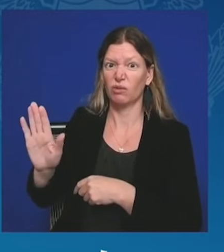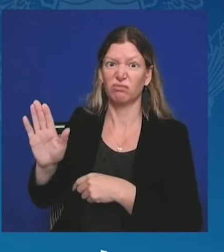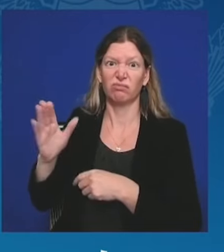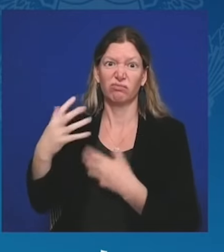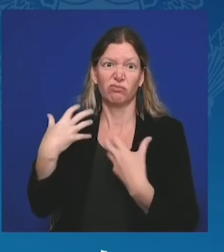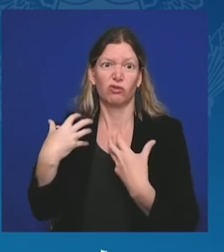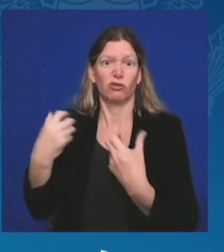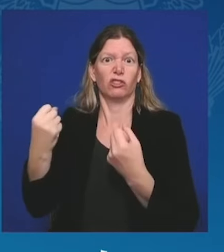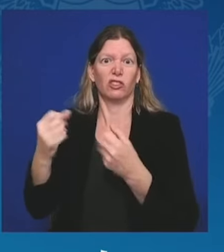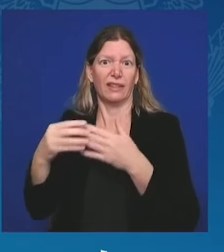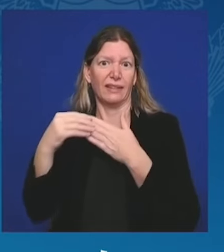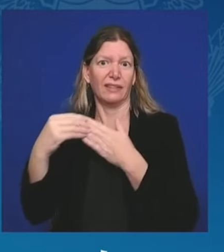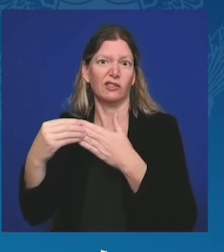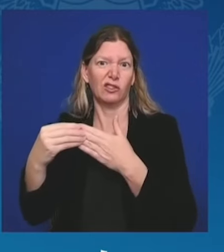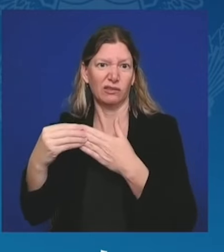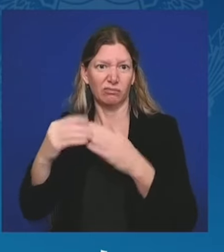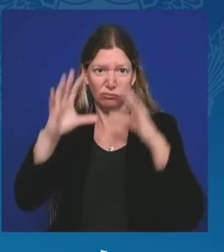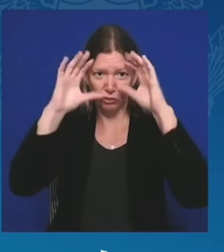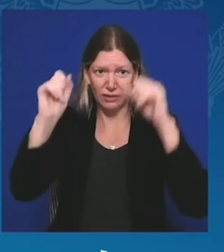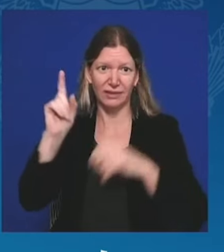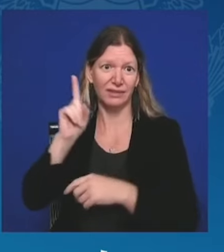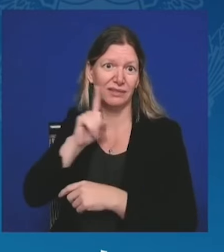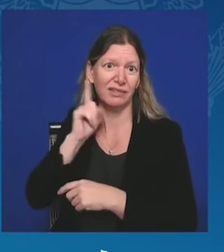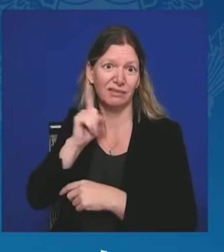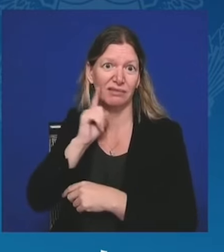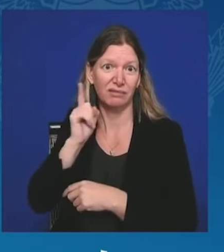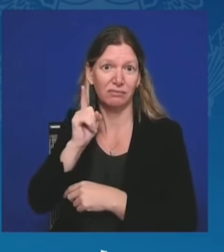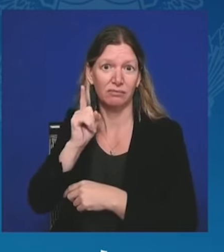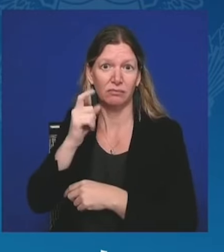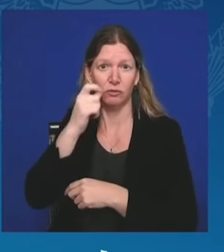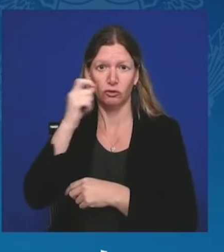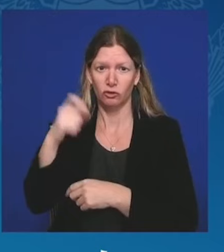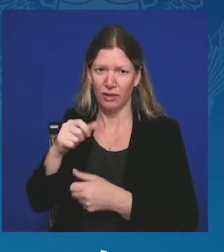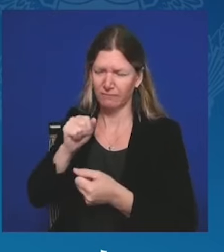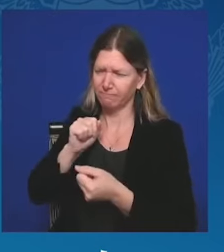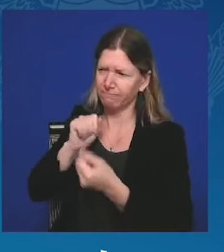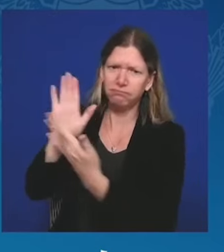zadania. Dziś Kijów stoi wolny i silny.